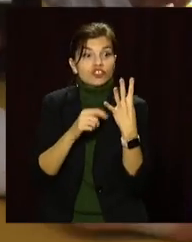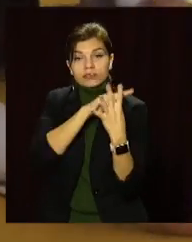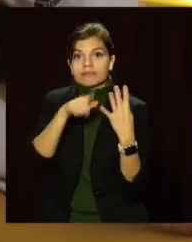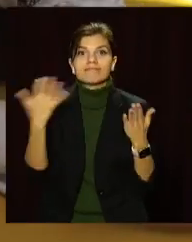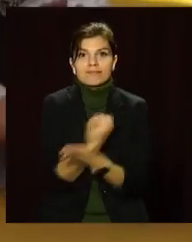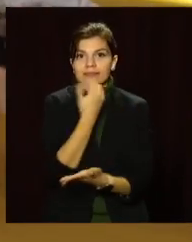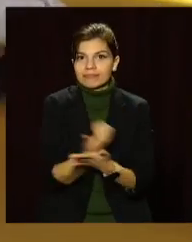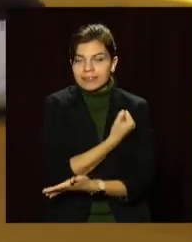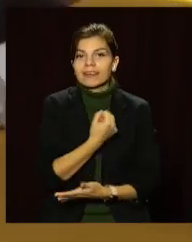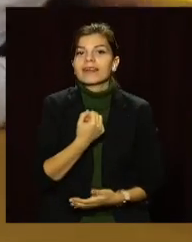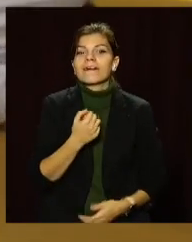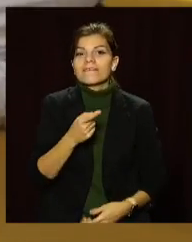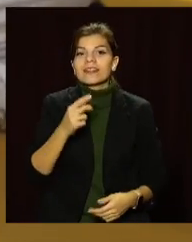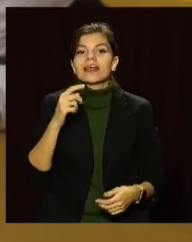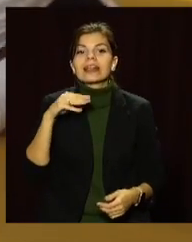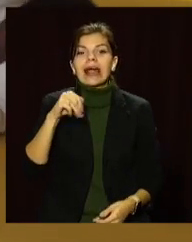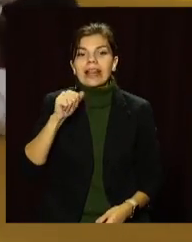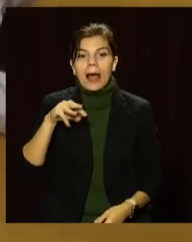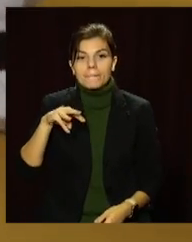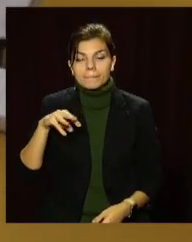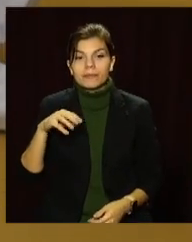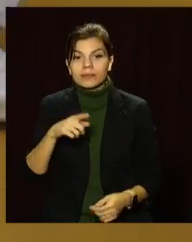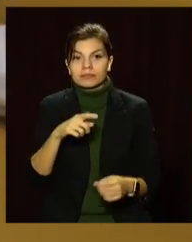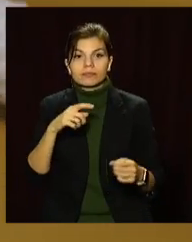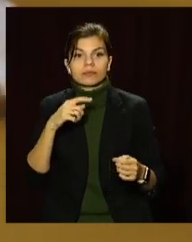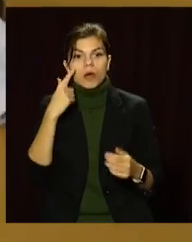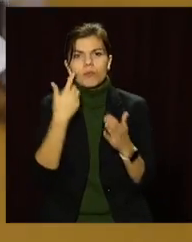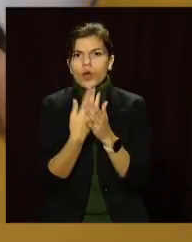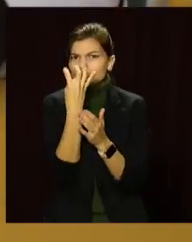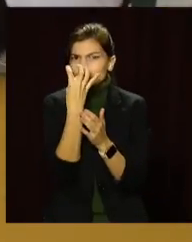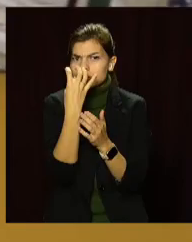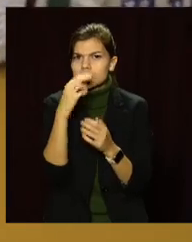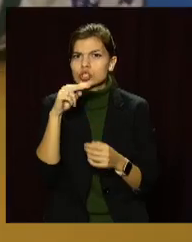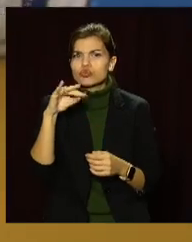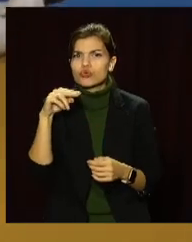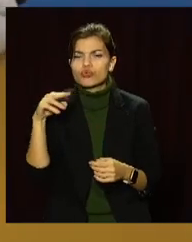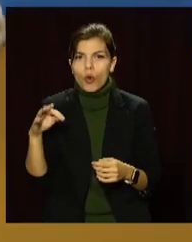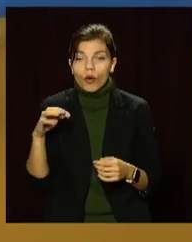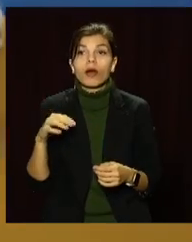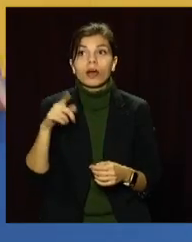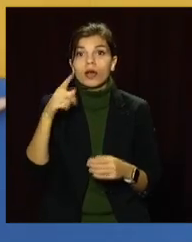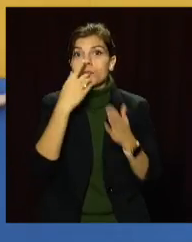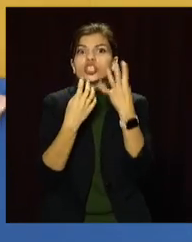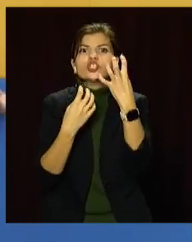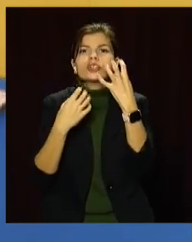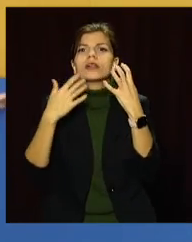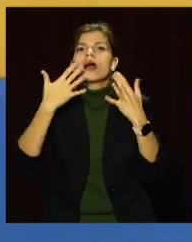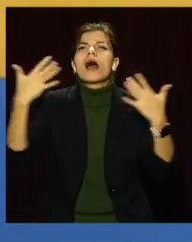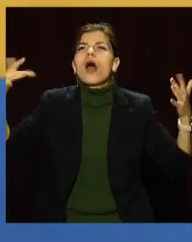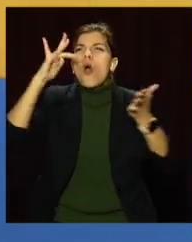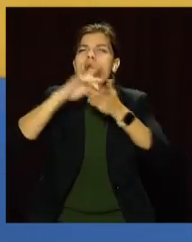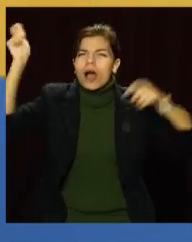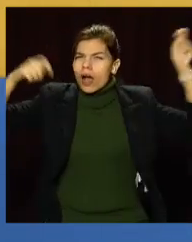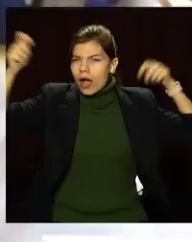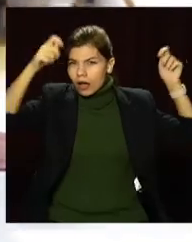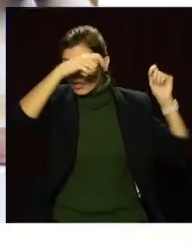Загалом на чемпіонаті на татамі вийдуть понад 400 дзюдоїстів із 40 країн. Серед них і 16 представників